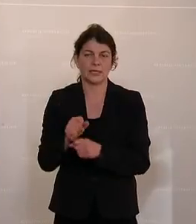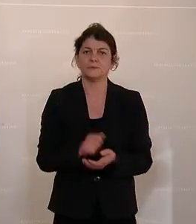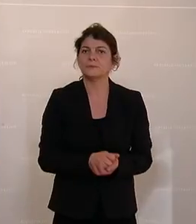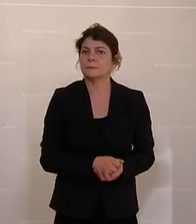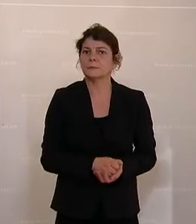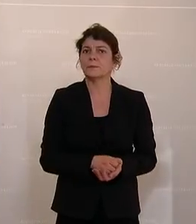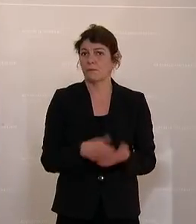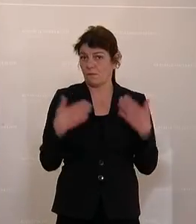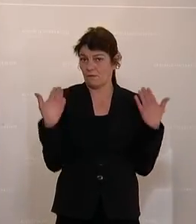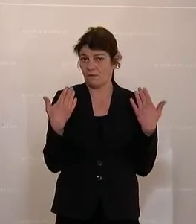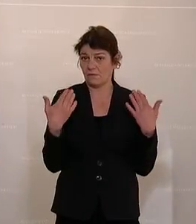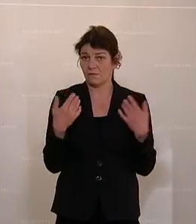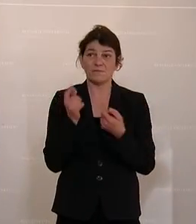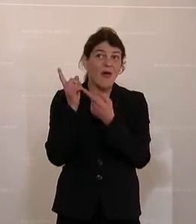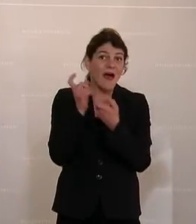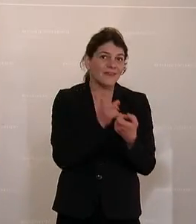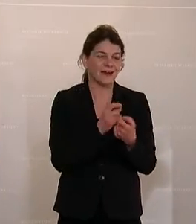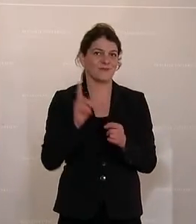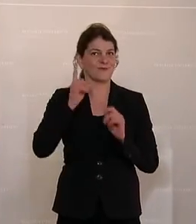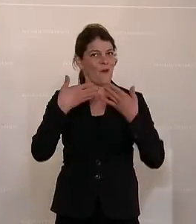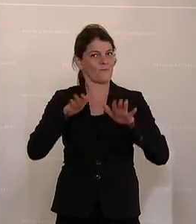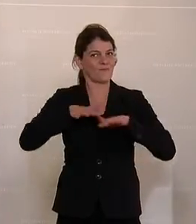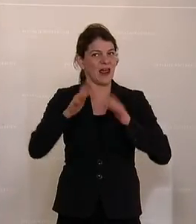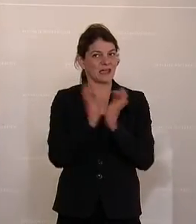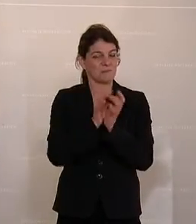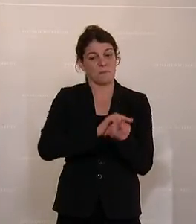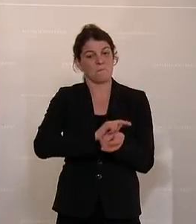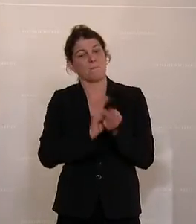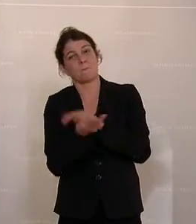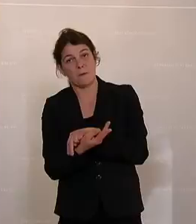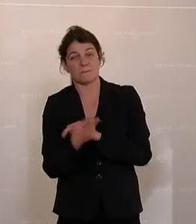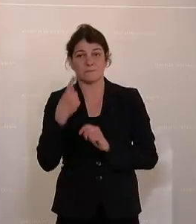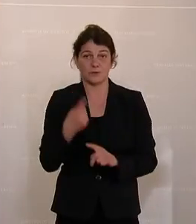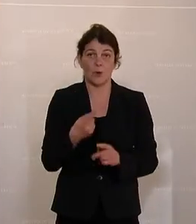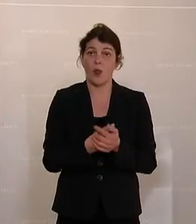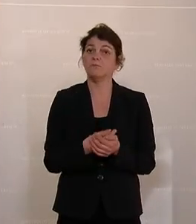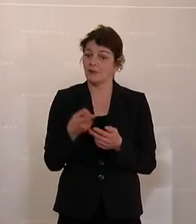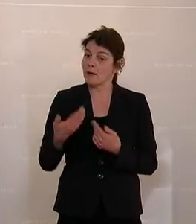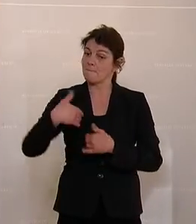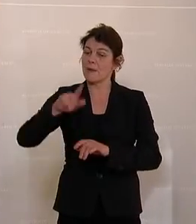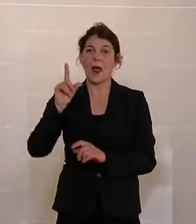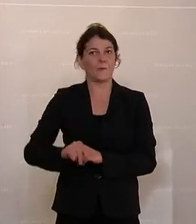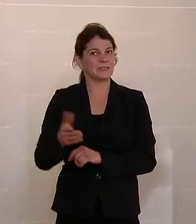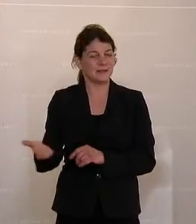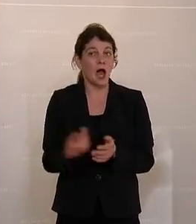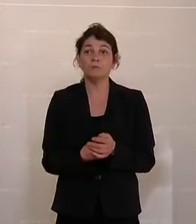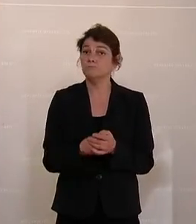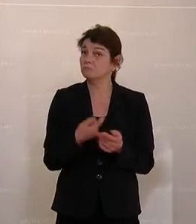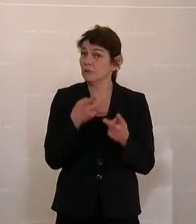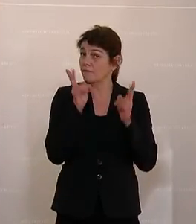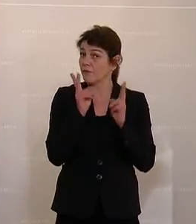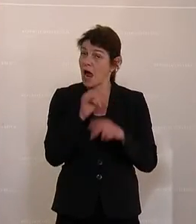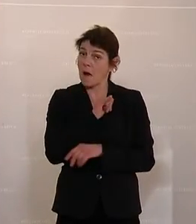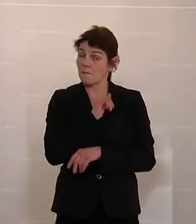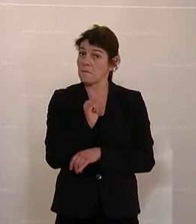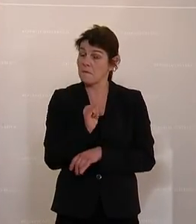Der Anreiz auf öffentliche Verkehrsmittel kostengünstig umzusatteln, der hat ja wirklich etwas.